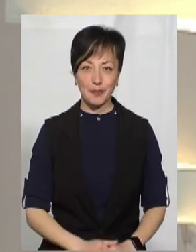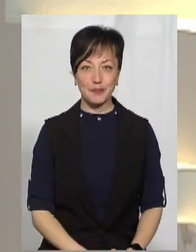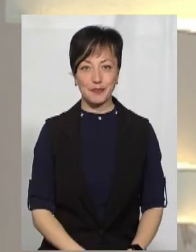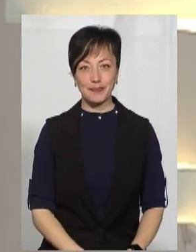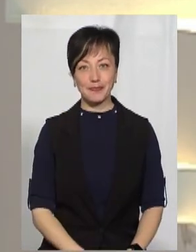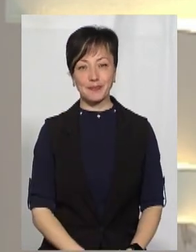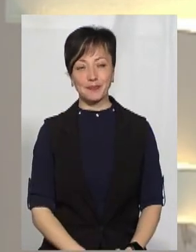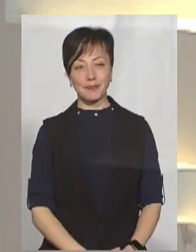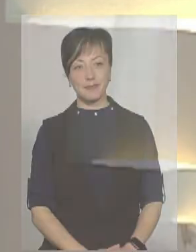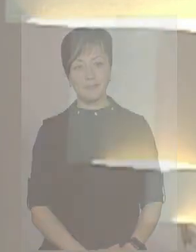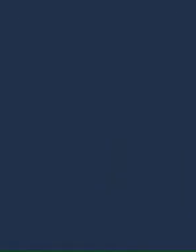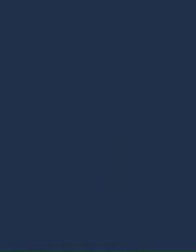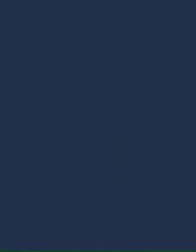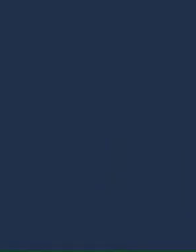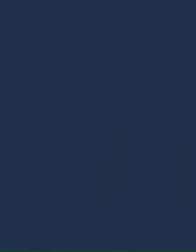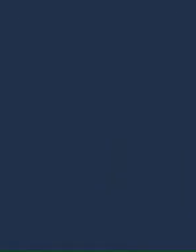До побачення.